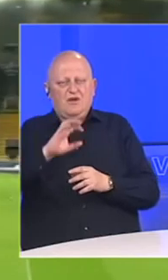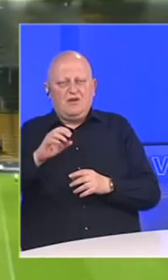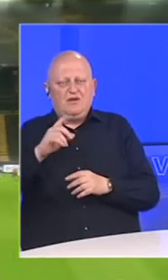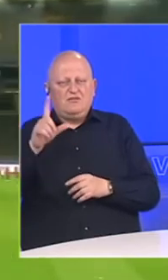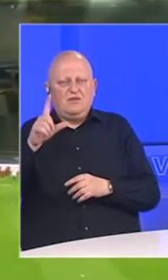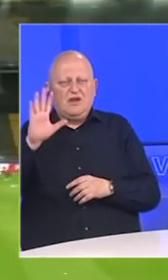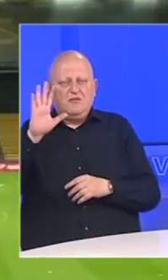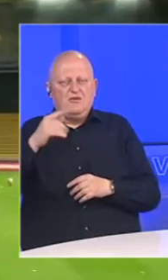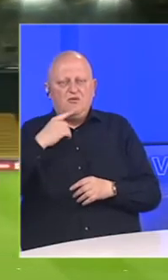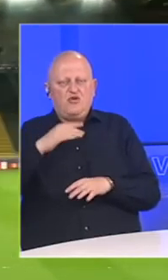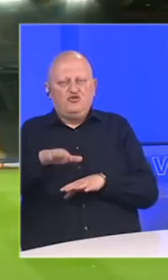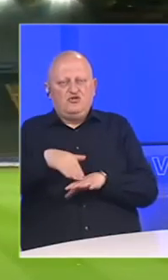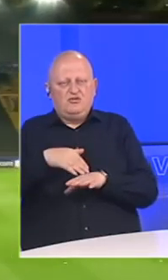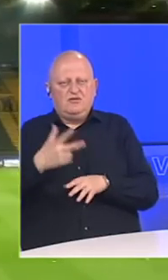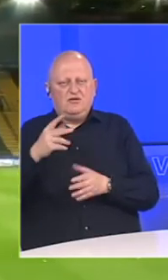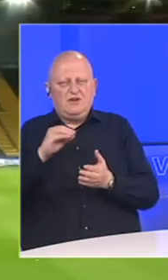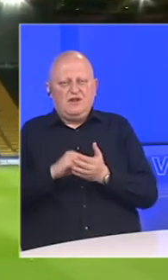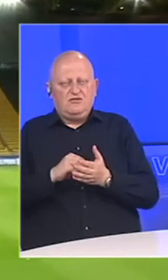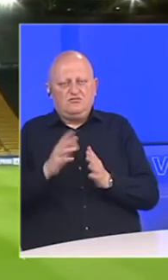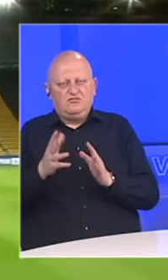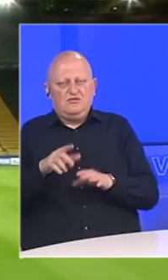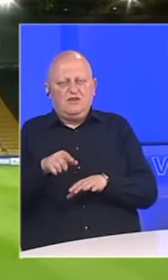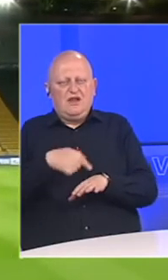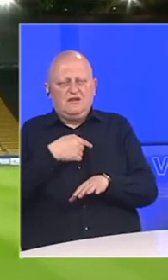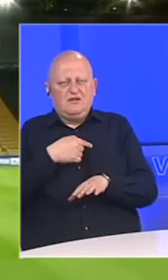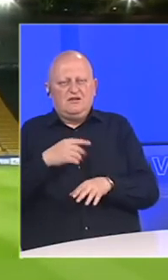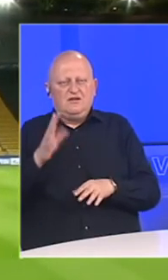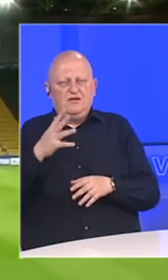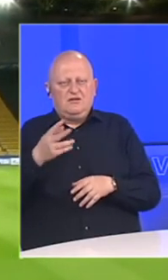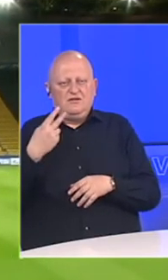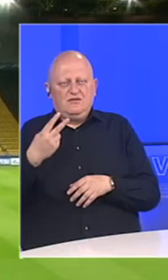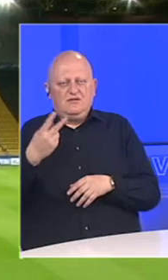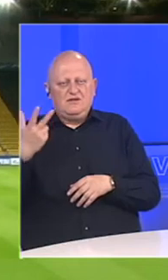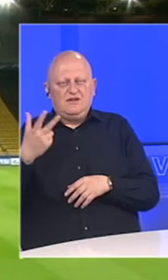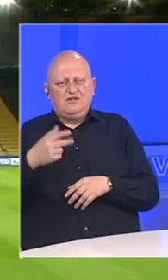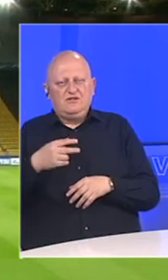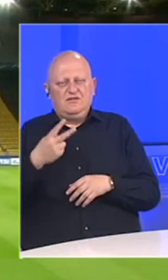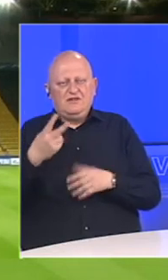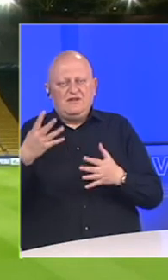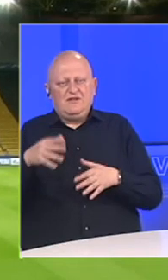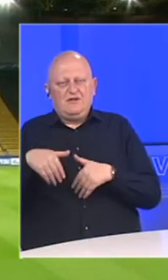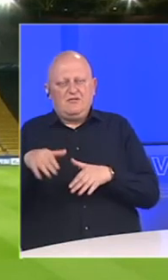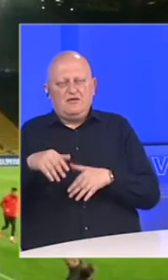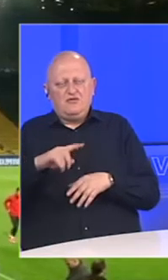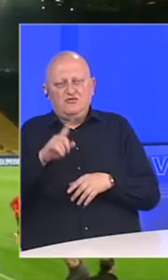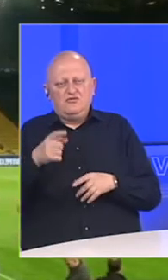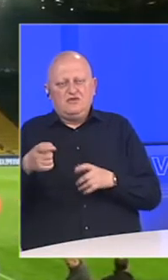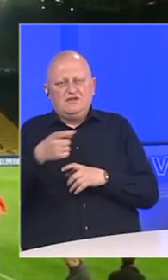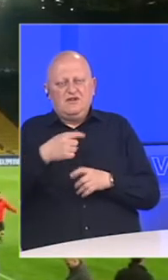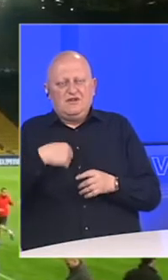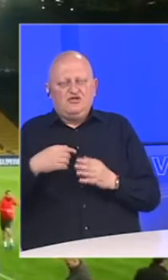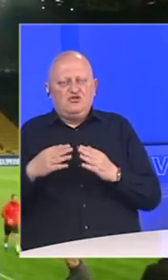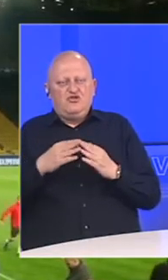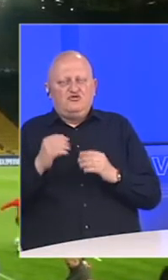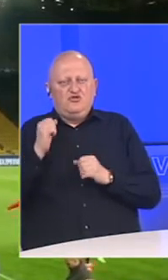Petice koje će ponovo početi, a tri datuma se potencijiraju za nastavak 15. i 22. ili 29. maj. Ujedno su savezi naših